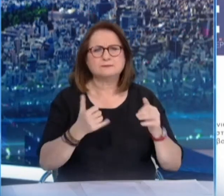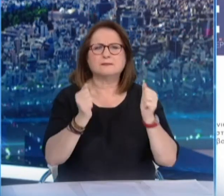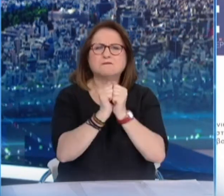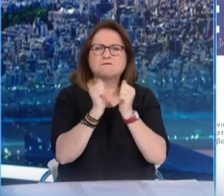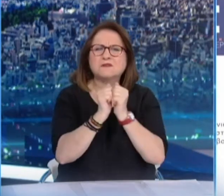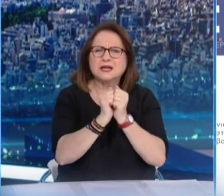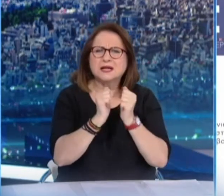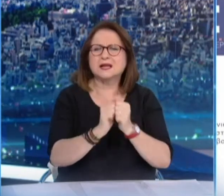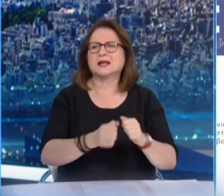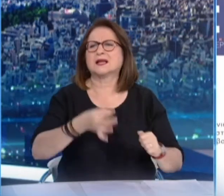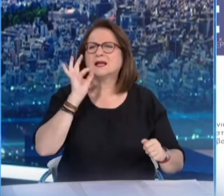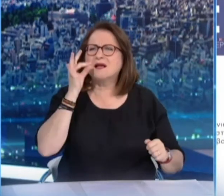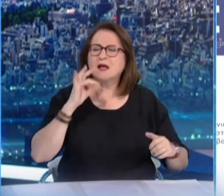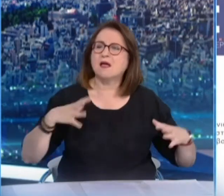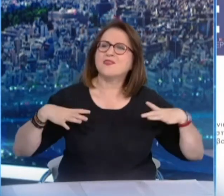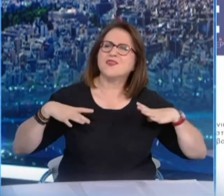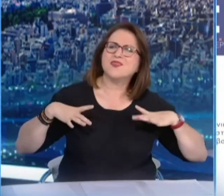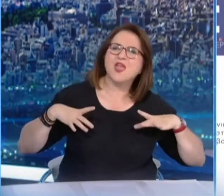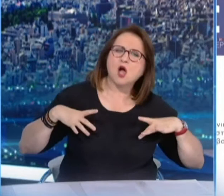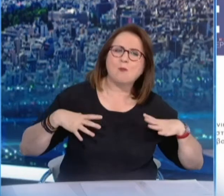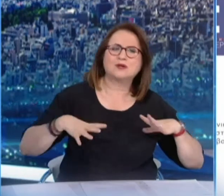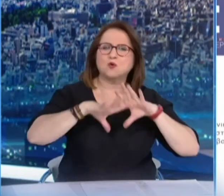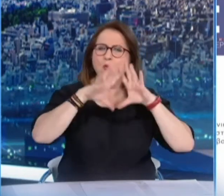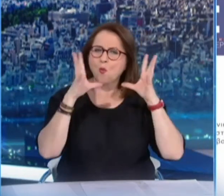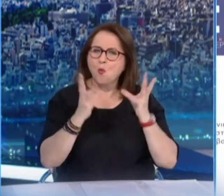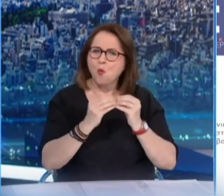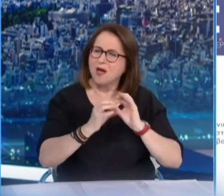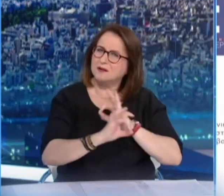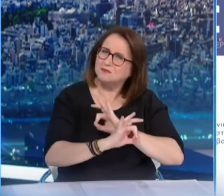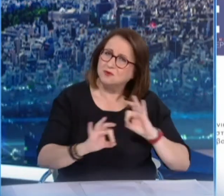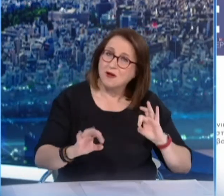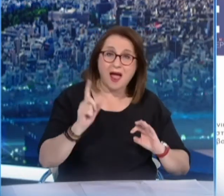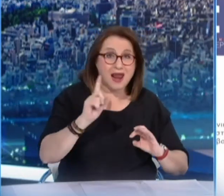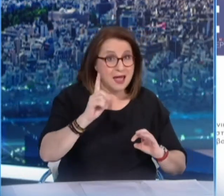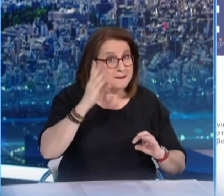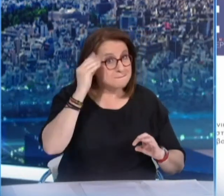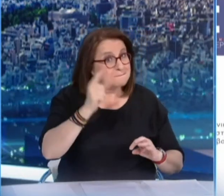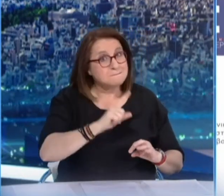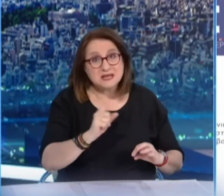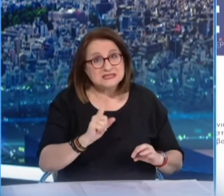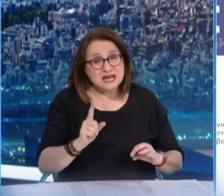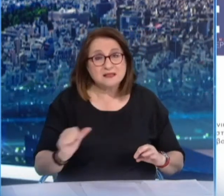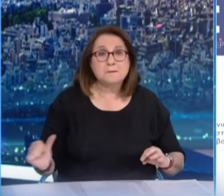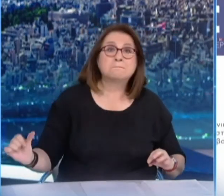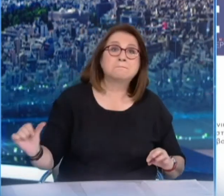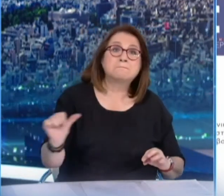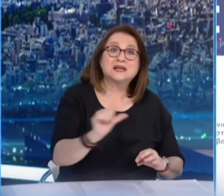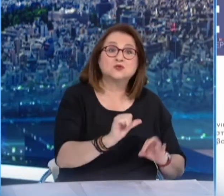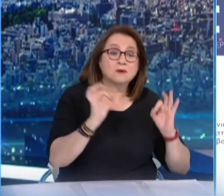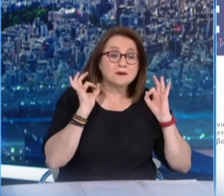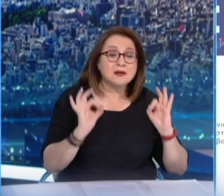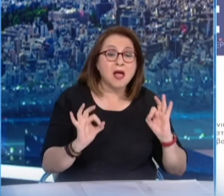τους φίλους σας, αλλά και να πάτε διακοπές. Όμως δεν θα πρέπει να ξεχνάμε ότι δεν έχουμε επιστέψει στις συνθήκες